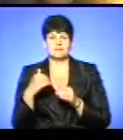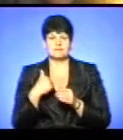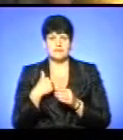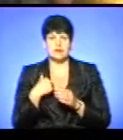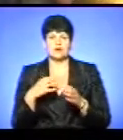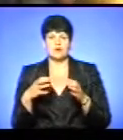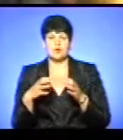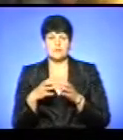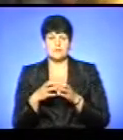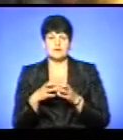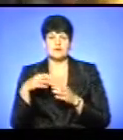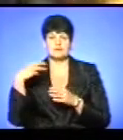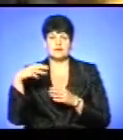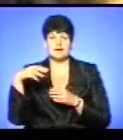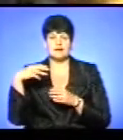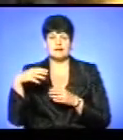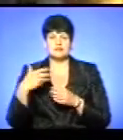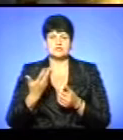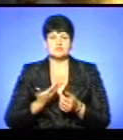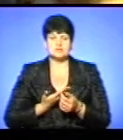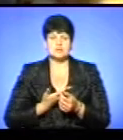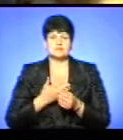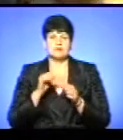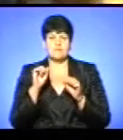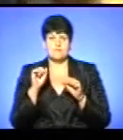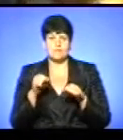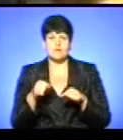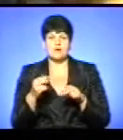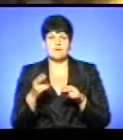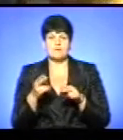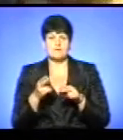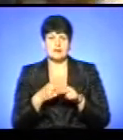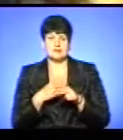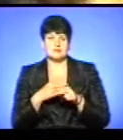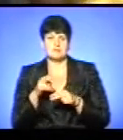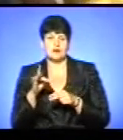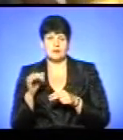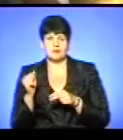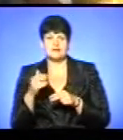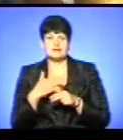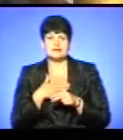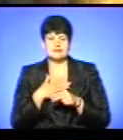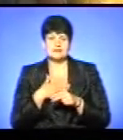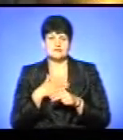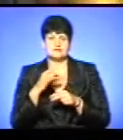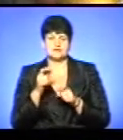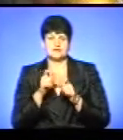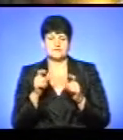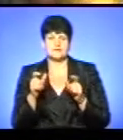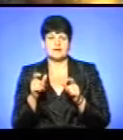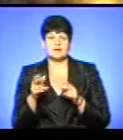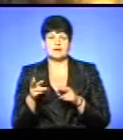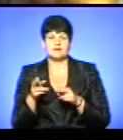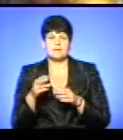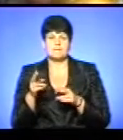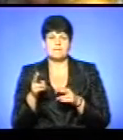команда Калиново, жити не можемо без приколи. Наши речі! Без